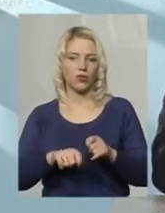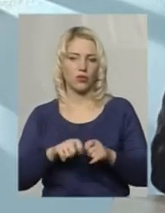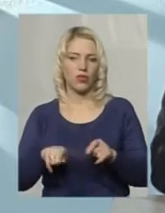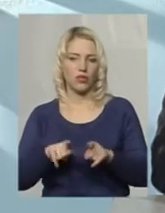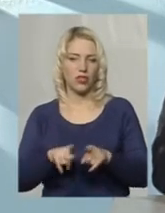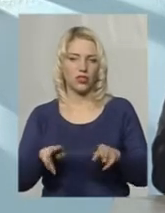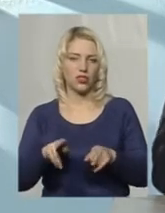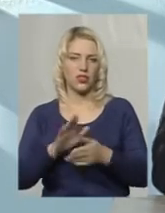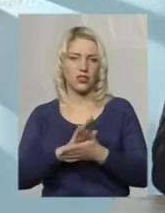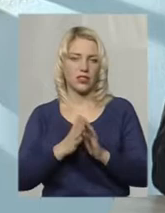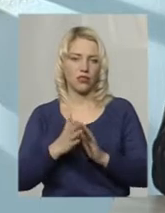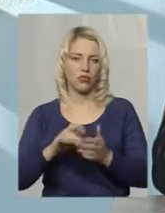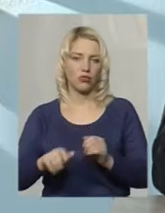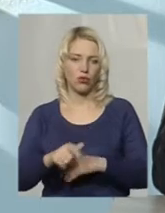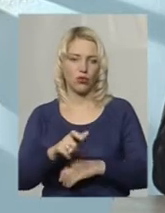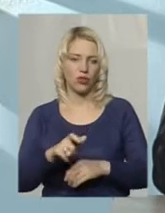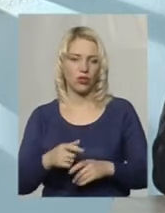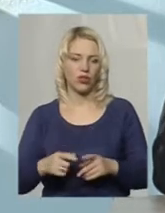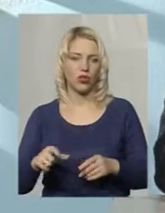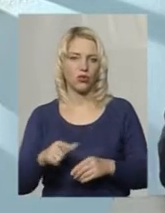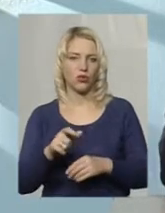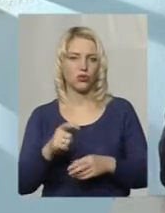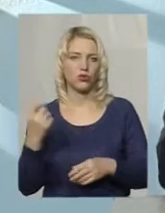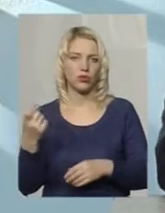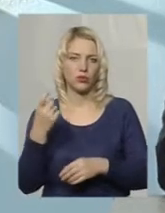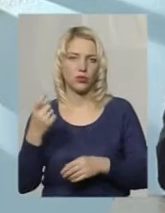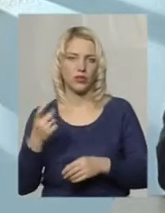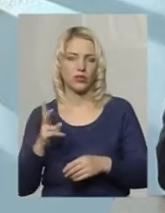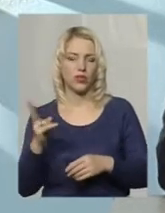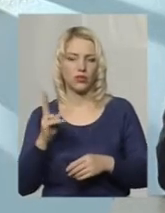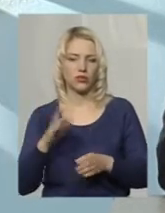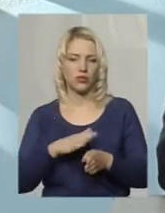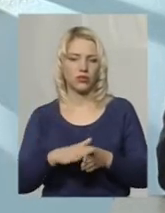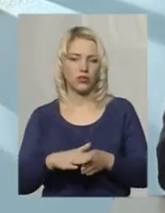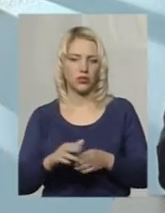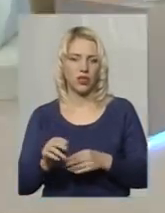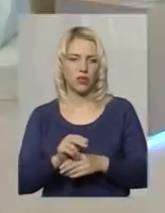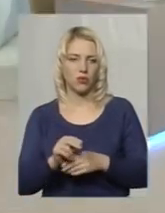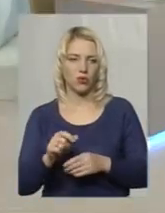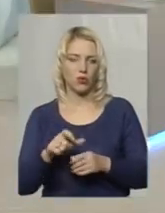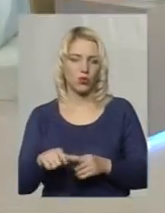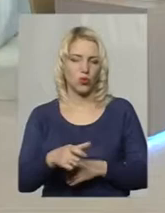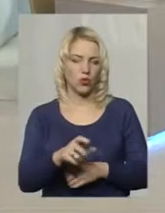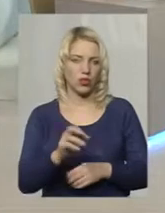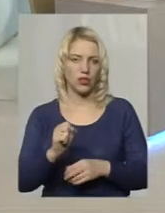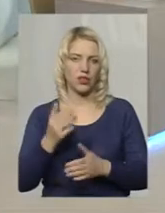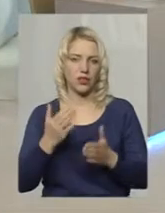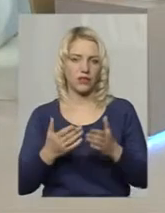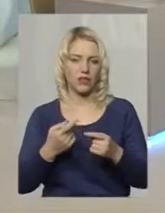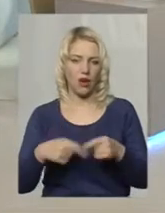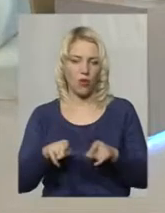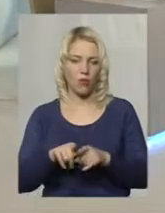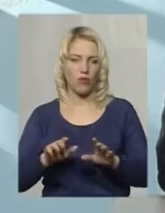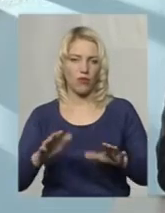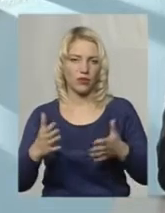тобто дорожнього господарства, які здійснюють ремонт доріг. То в даному випадку